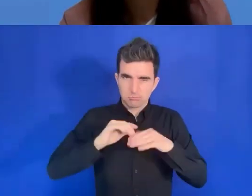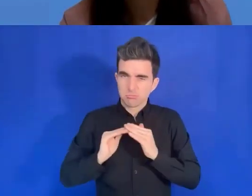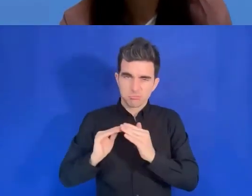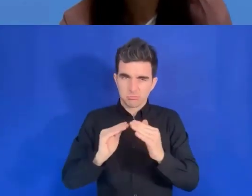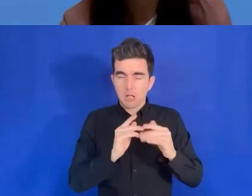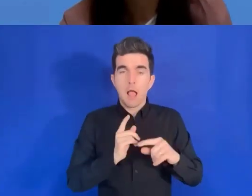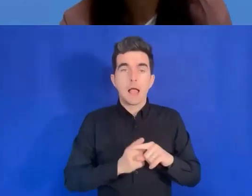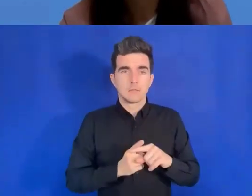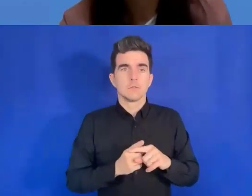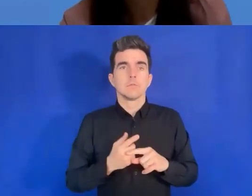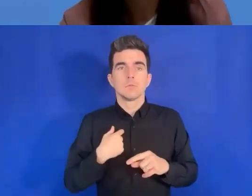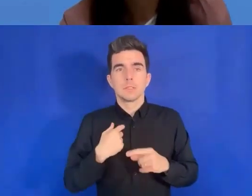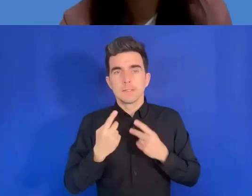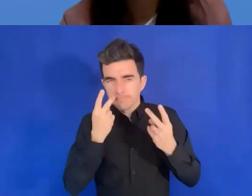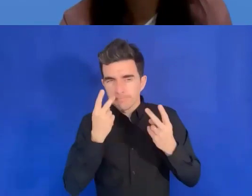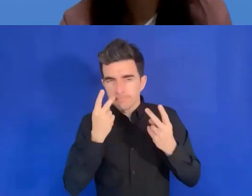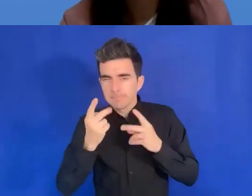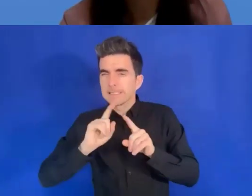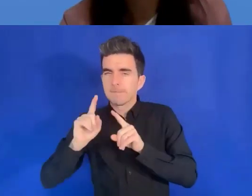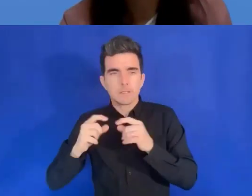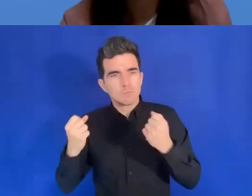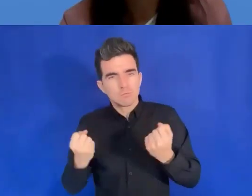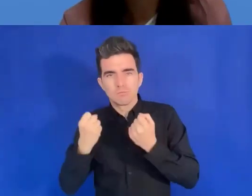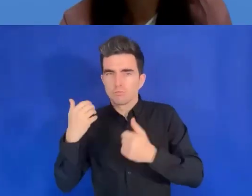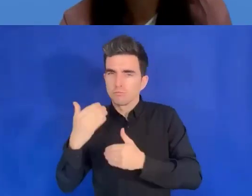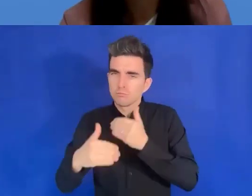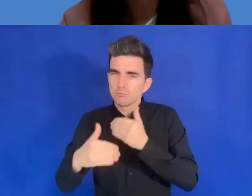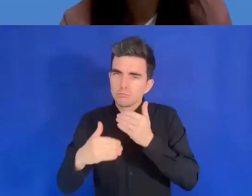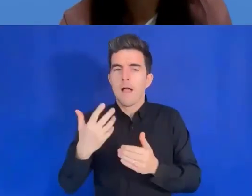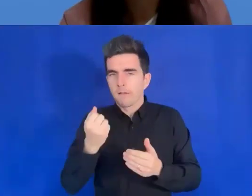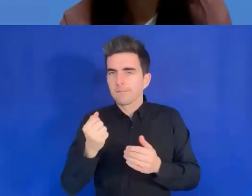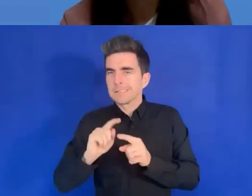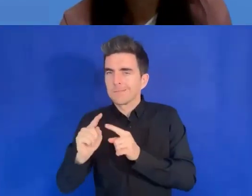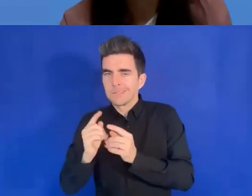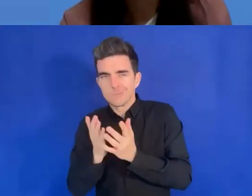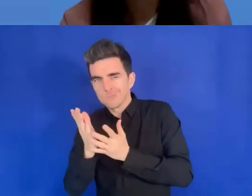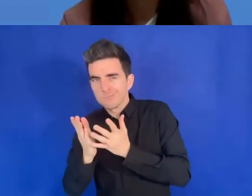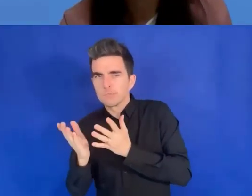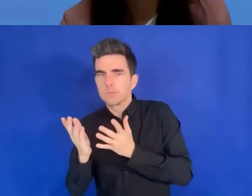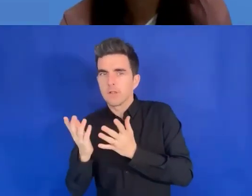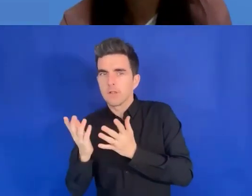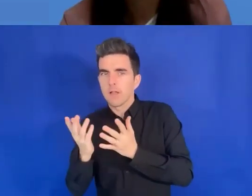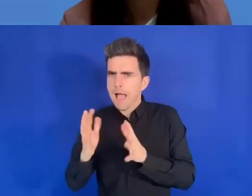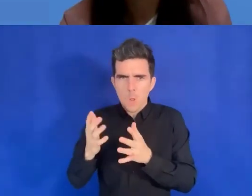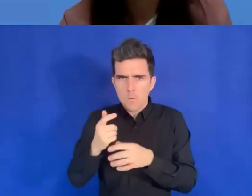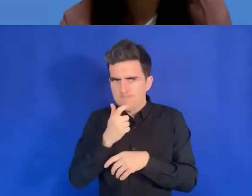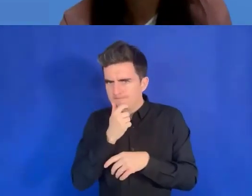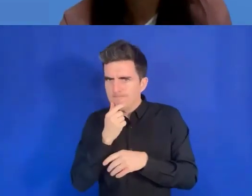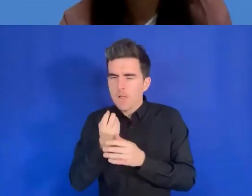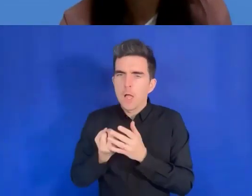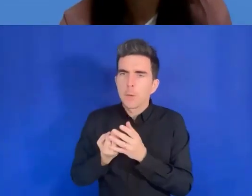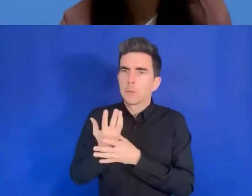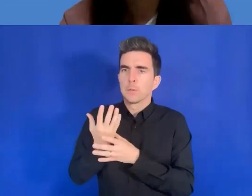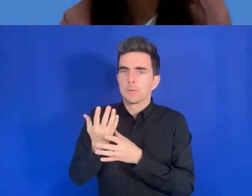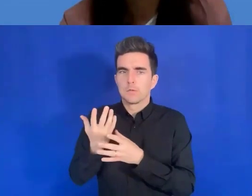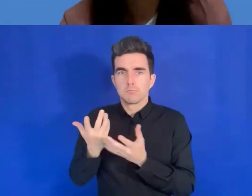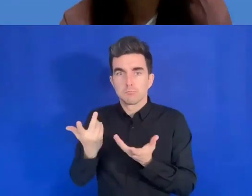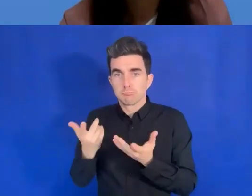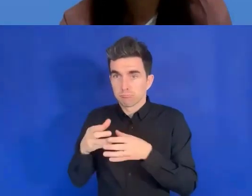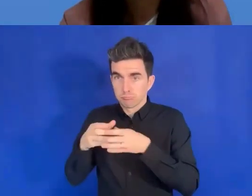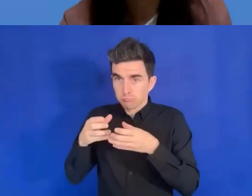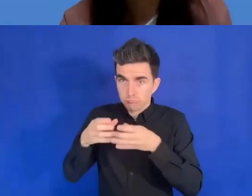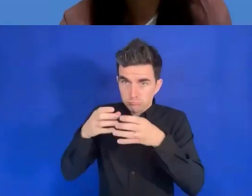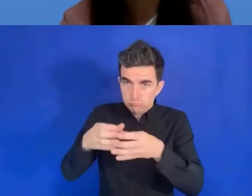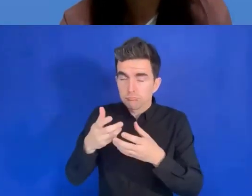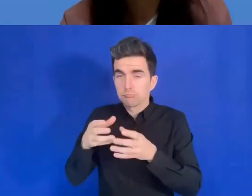développer un nouveau produit qui sera